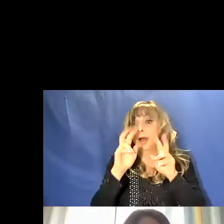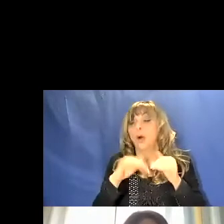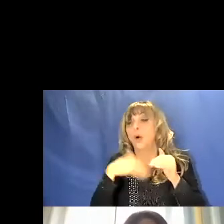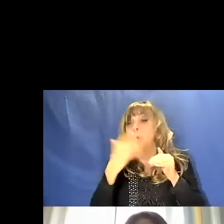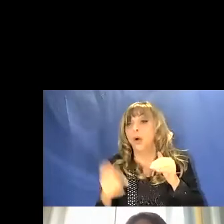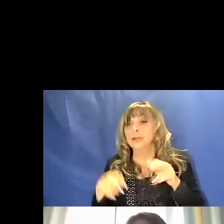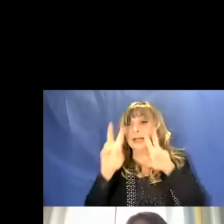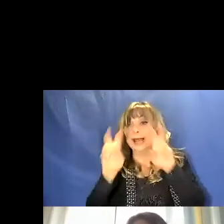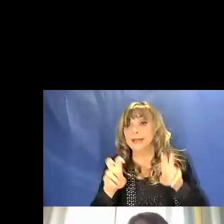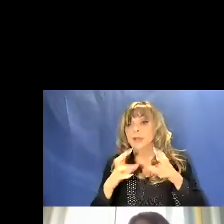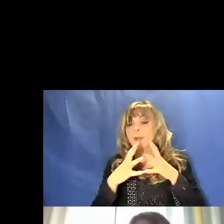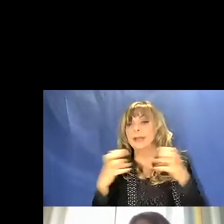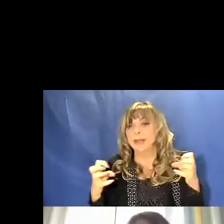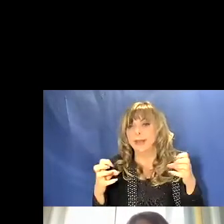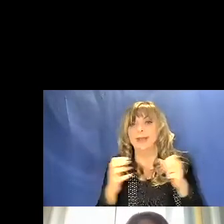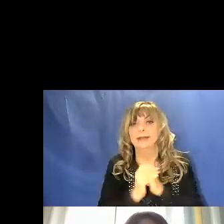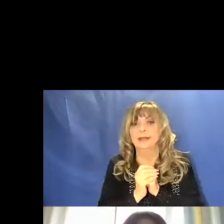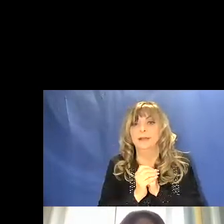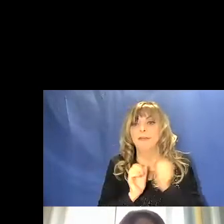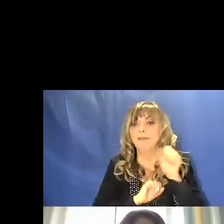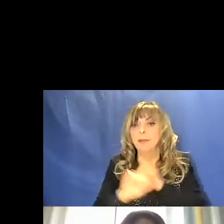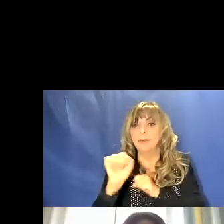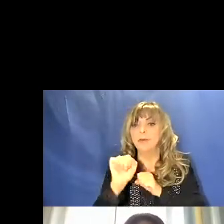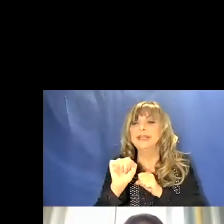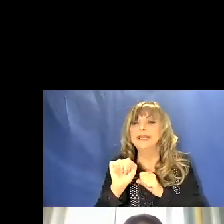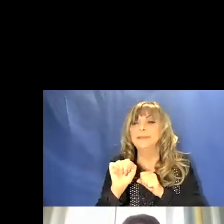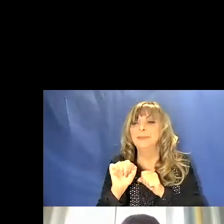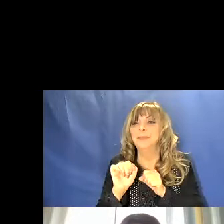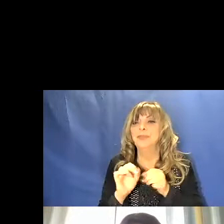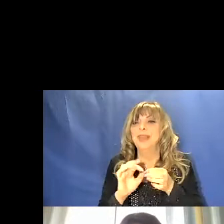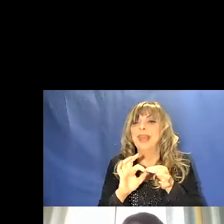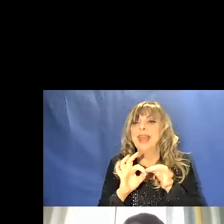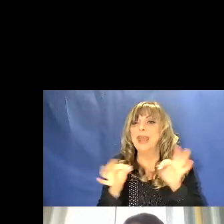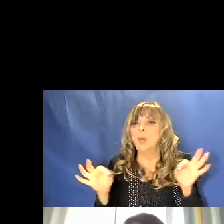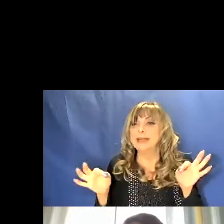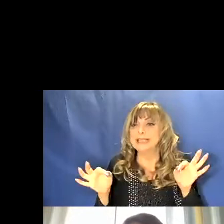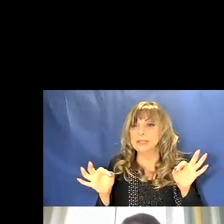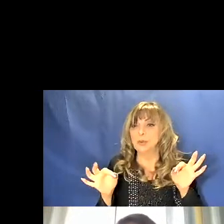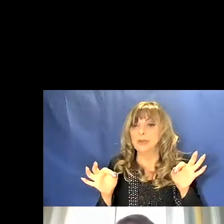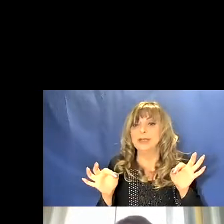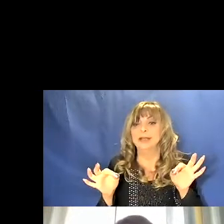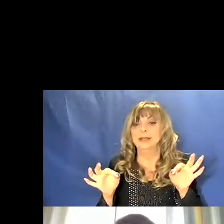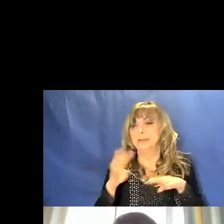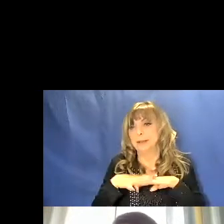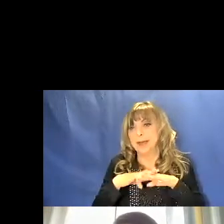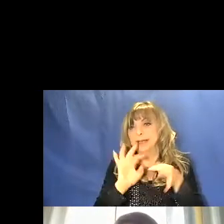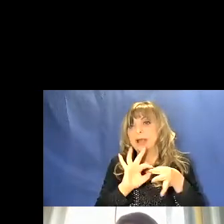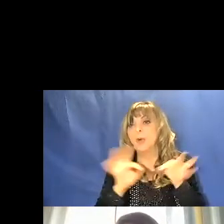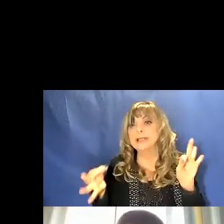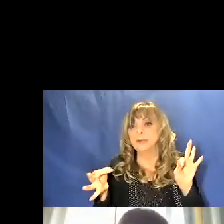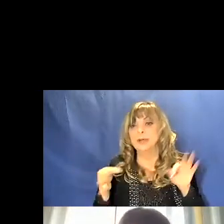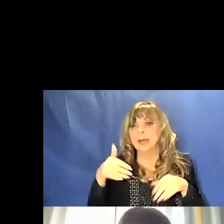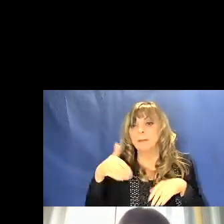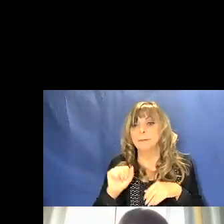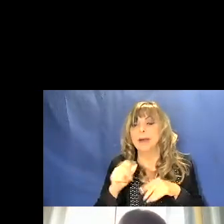campo elettromagnetico, sono le famose equazioni di Maxwell. Siccome abbiamo visto che